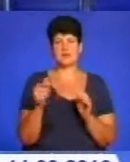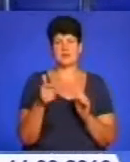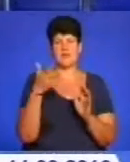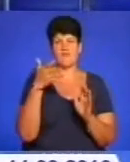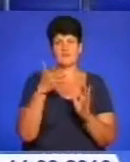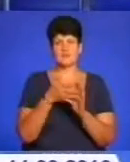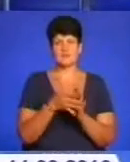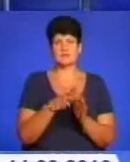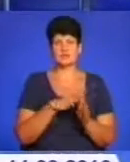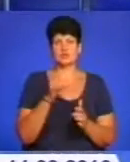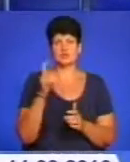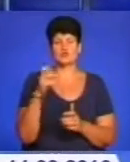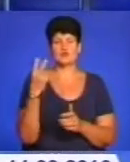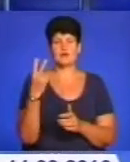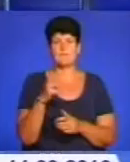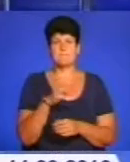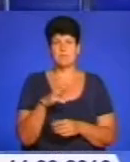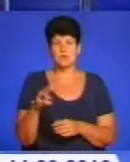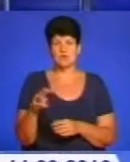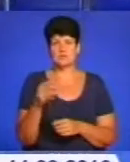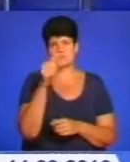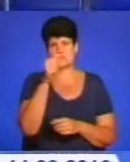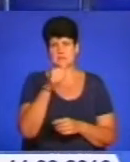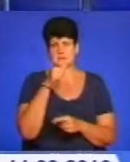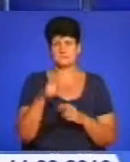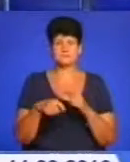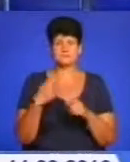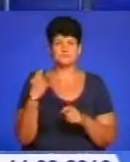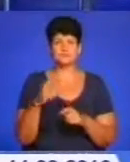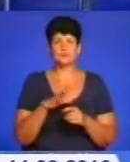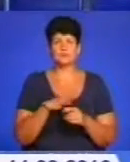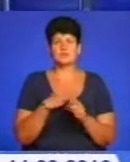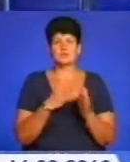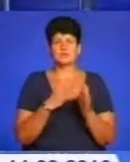витрати становлять 102 млн грн, і за місяць збитки становили 92 млн грн.